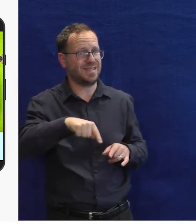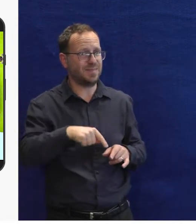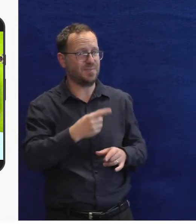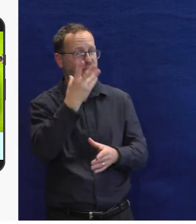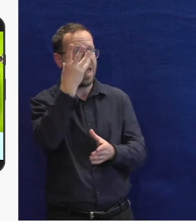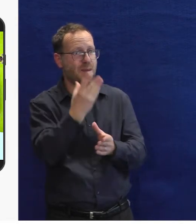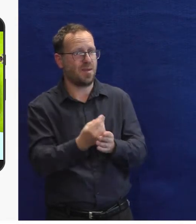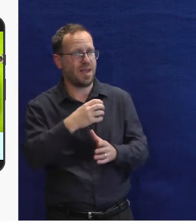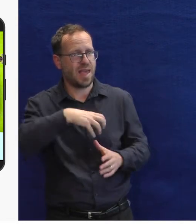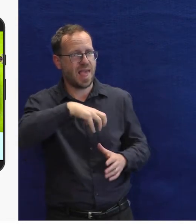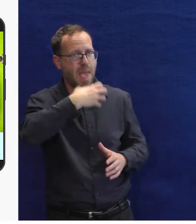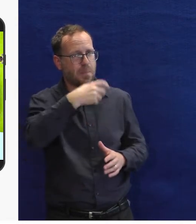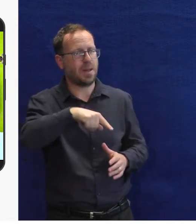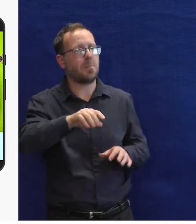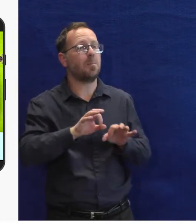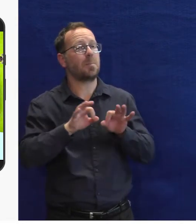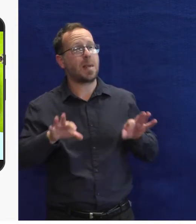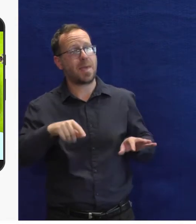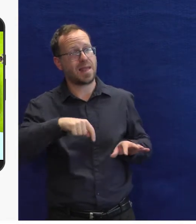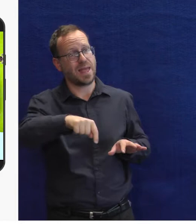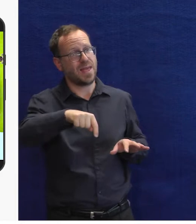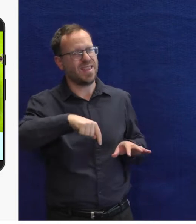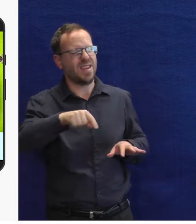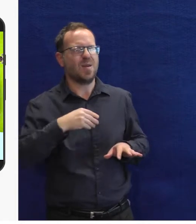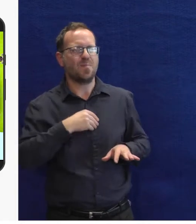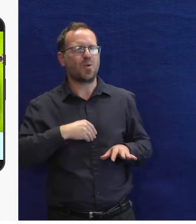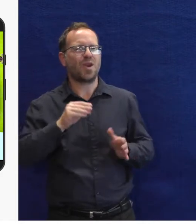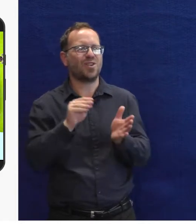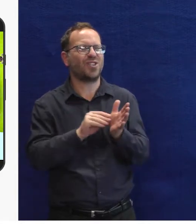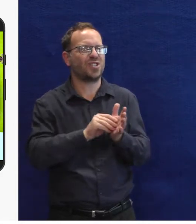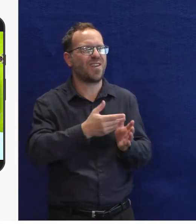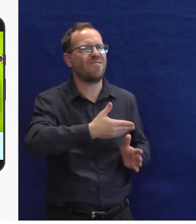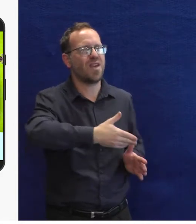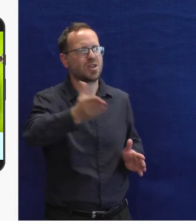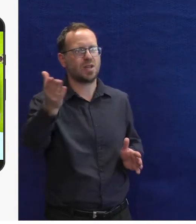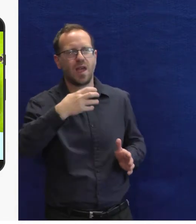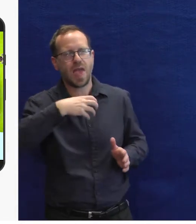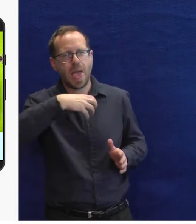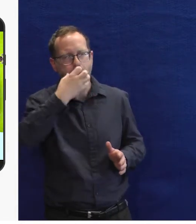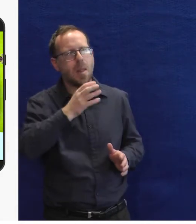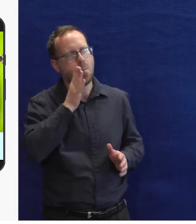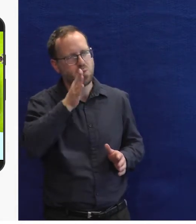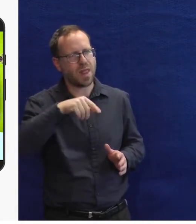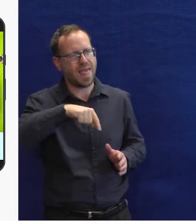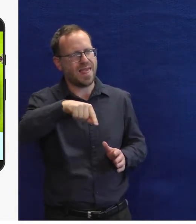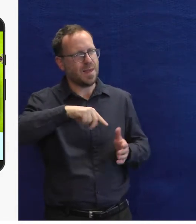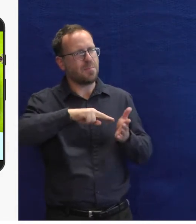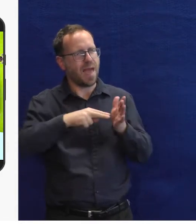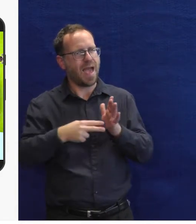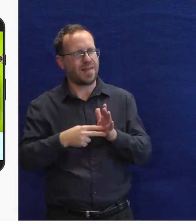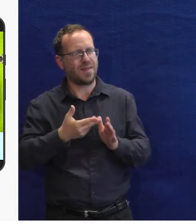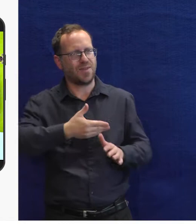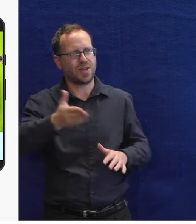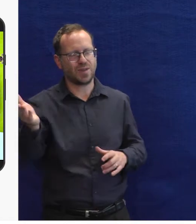již brzy. Dneska vám je ukážu tady. Premiéroji vám ukážu hlasového asistenta na iOSu, ten ještě bohužel není veřejně